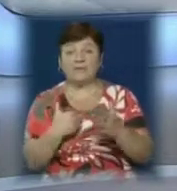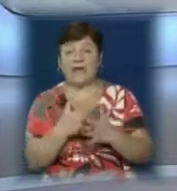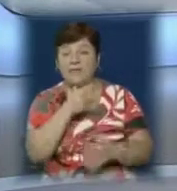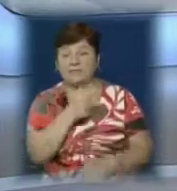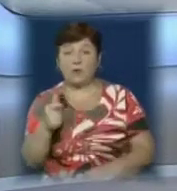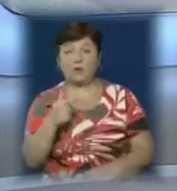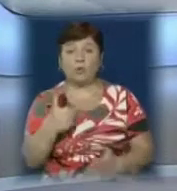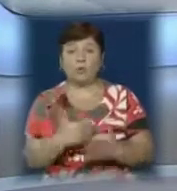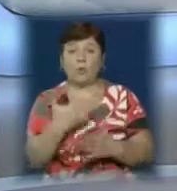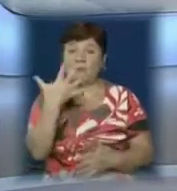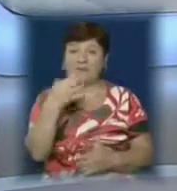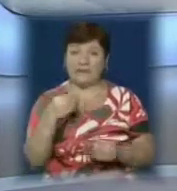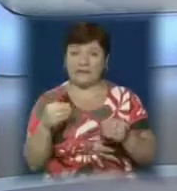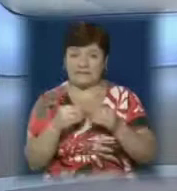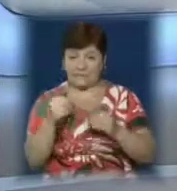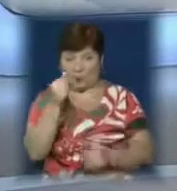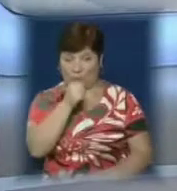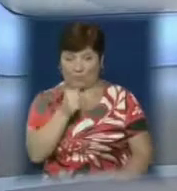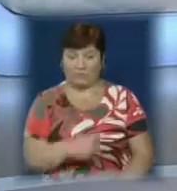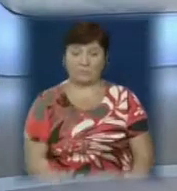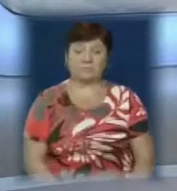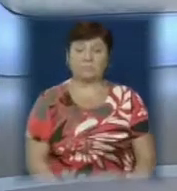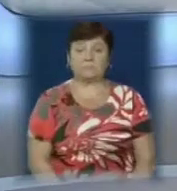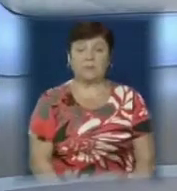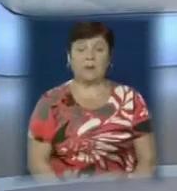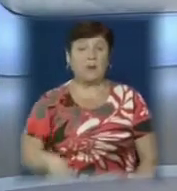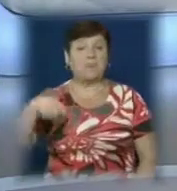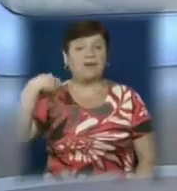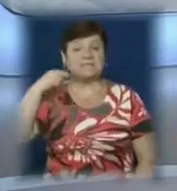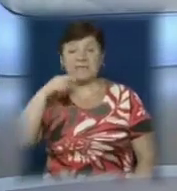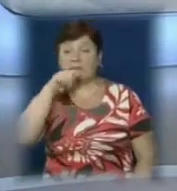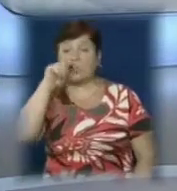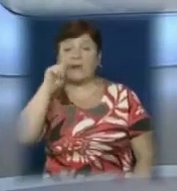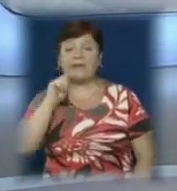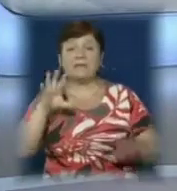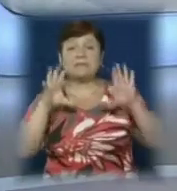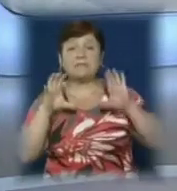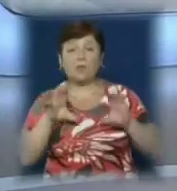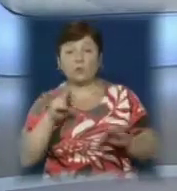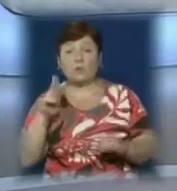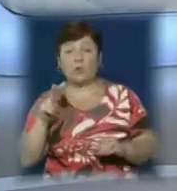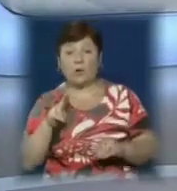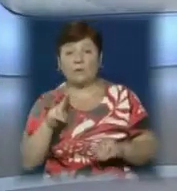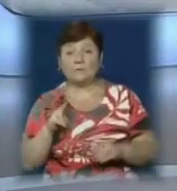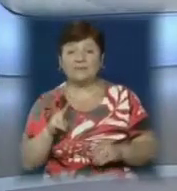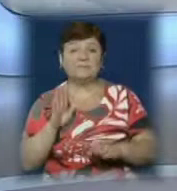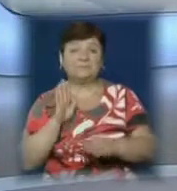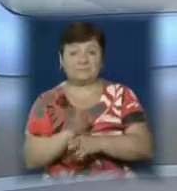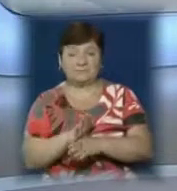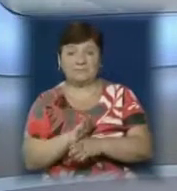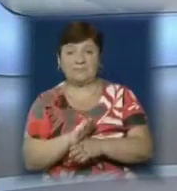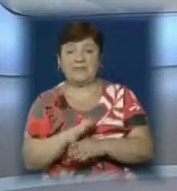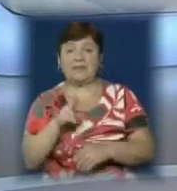строк від 5 до 10 років. Президент України підписав закон про заборону на дострокове зняття